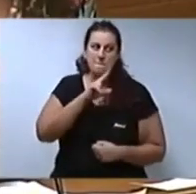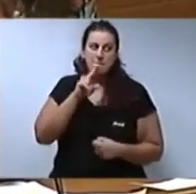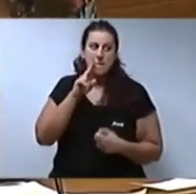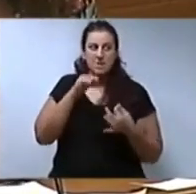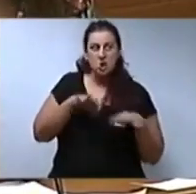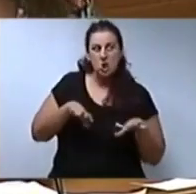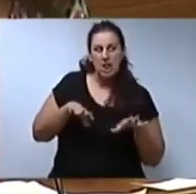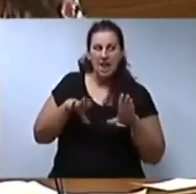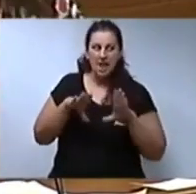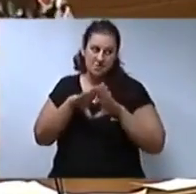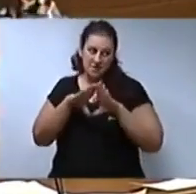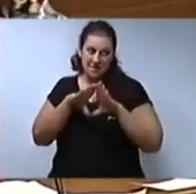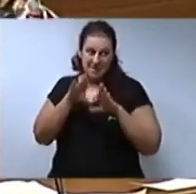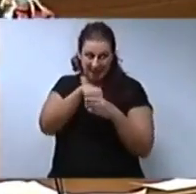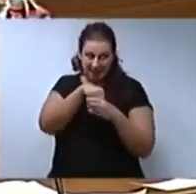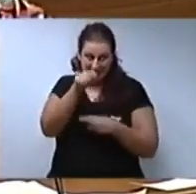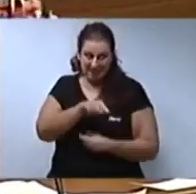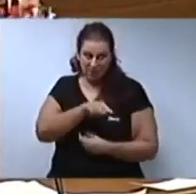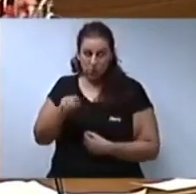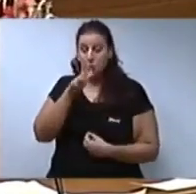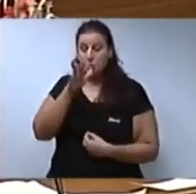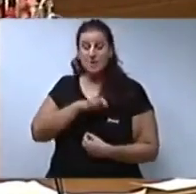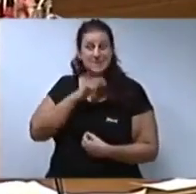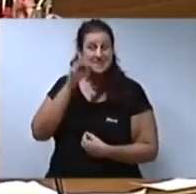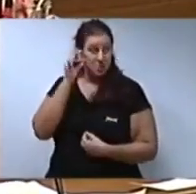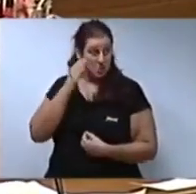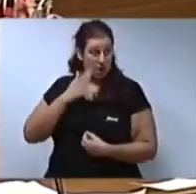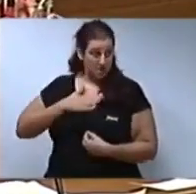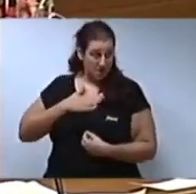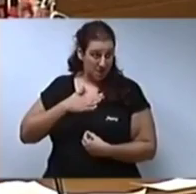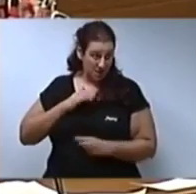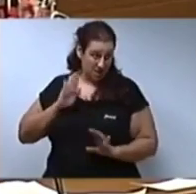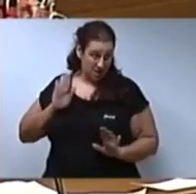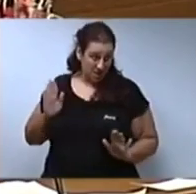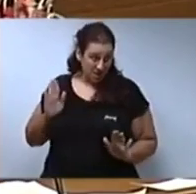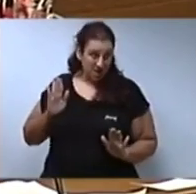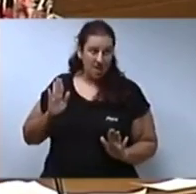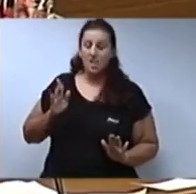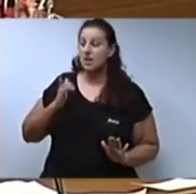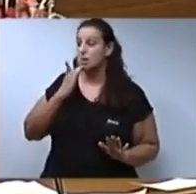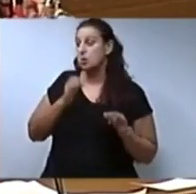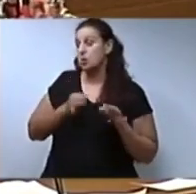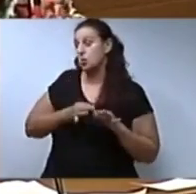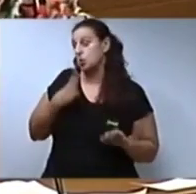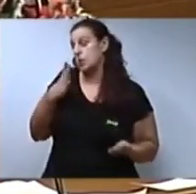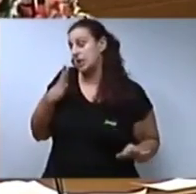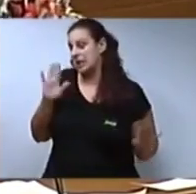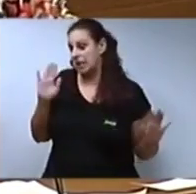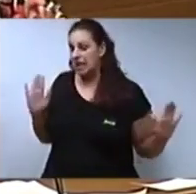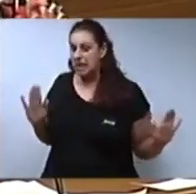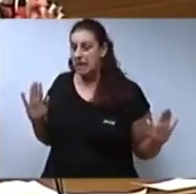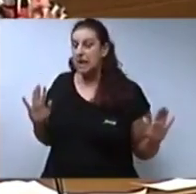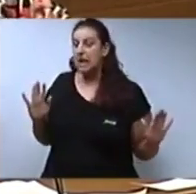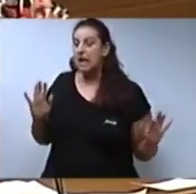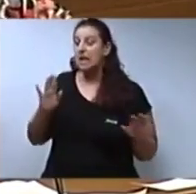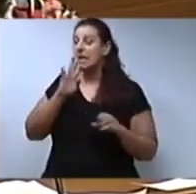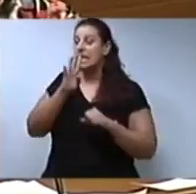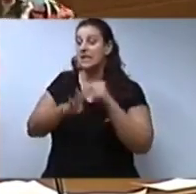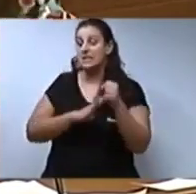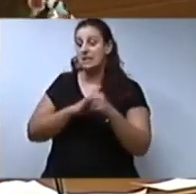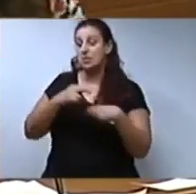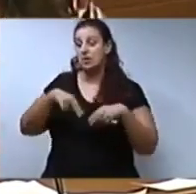feminista? Perquè, senyora meua, amb una miqueta de sort, igual que n'acabi la legislatura, vostès entenen que la